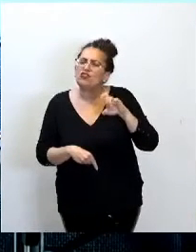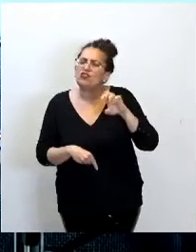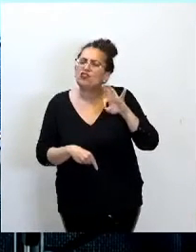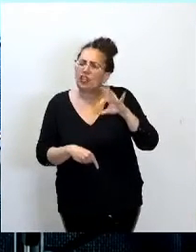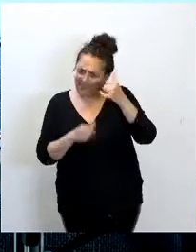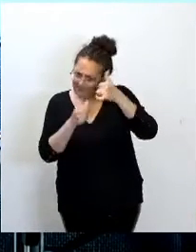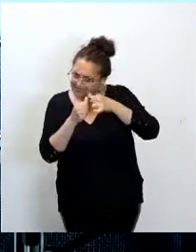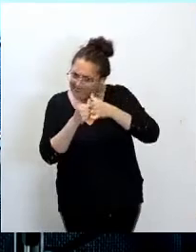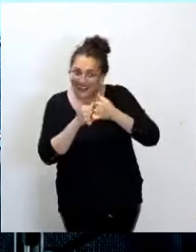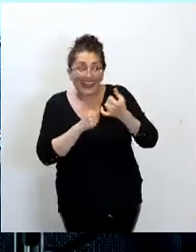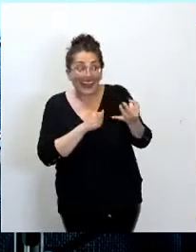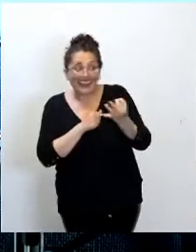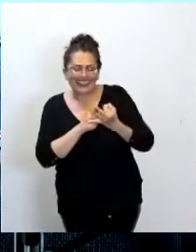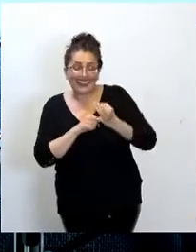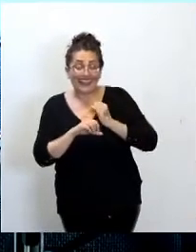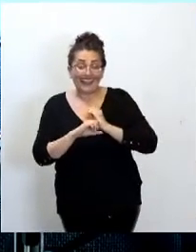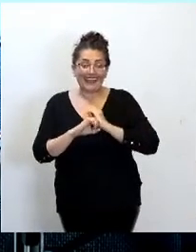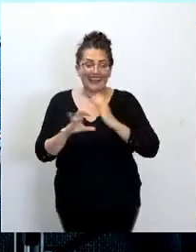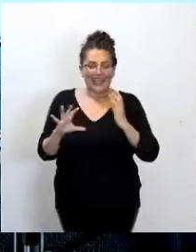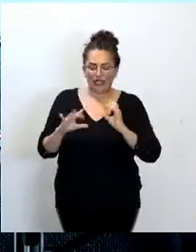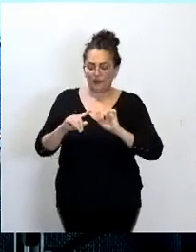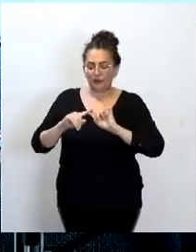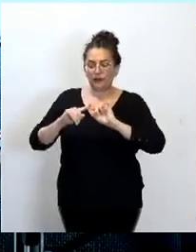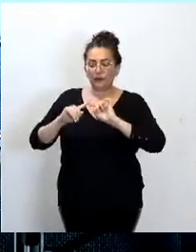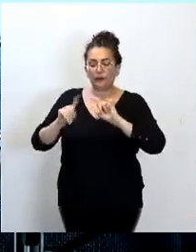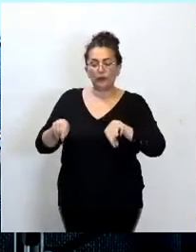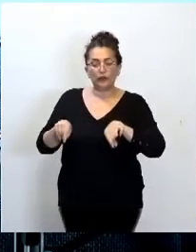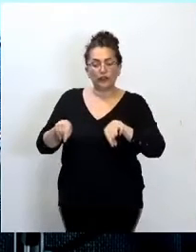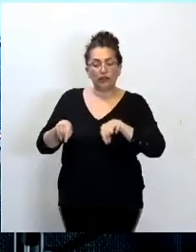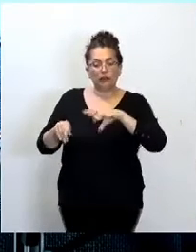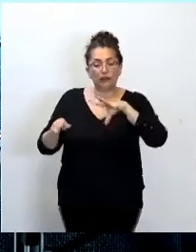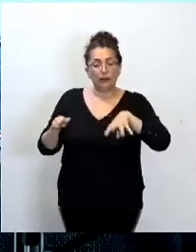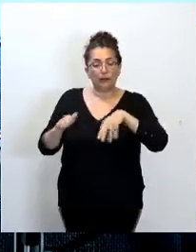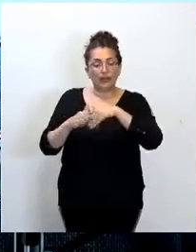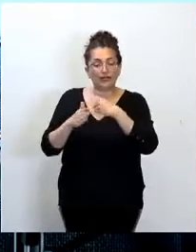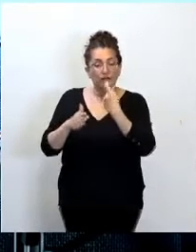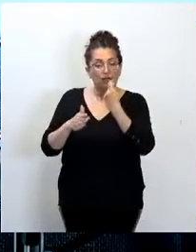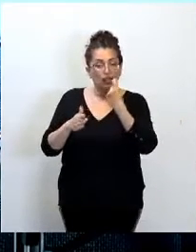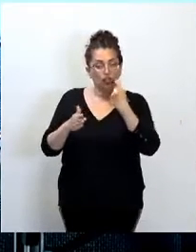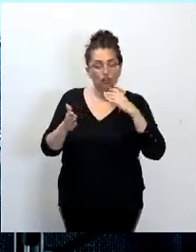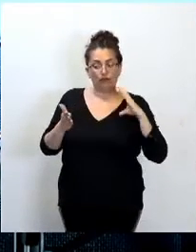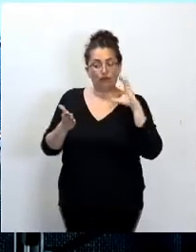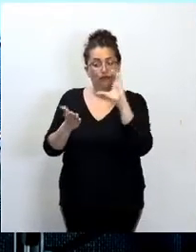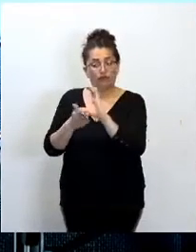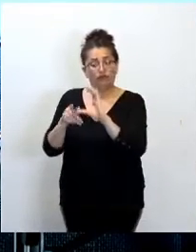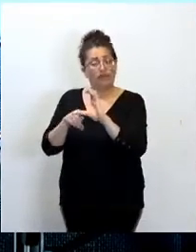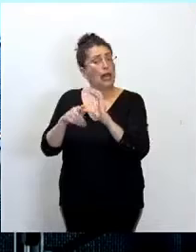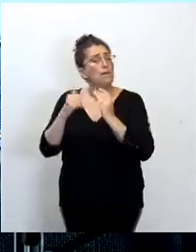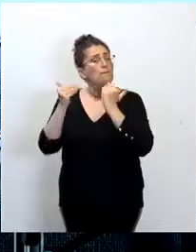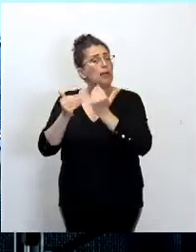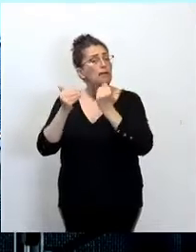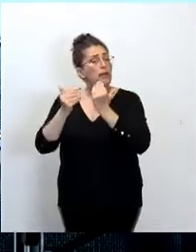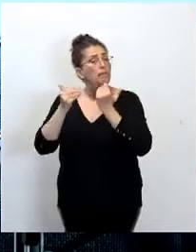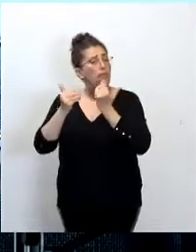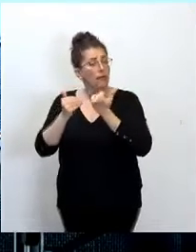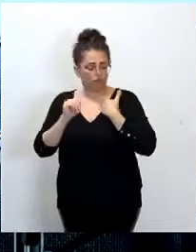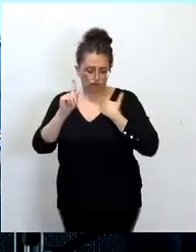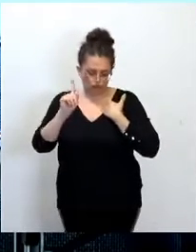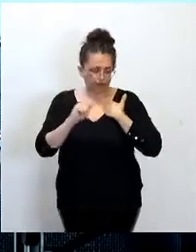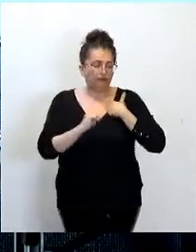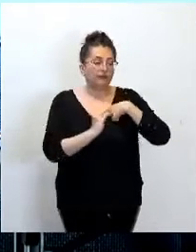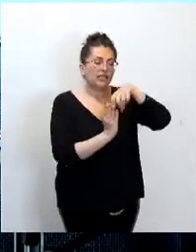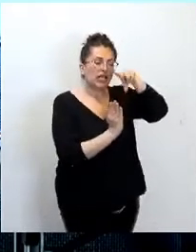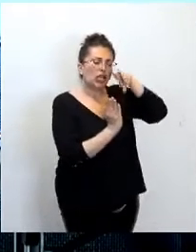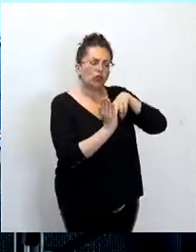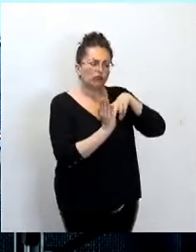les montants alloués au budget participatif étaient maintenus. Or c'est faux. C'est faux,